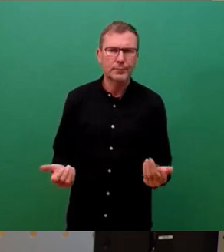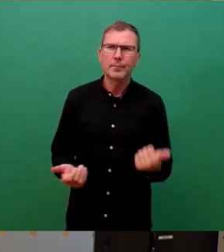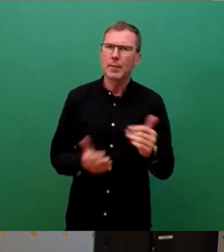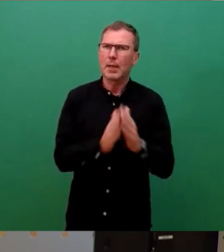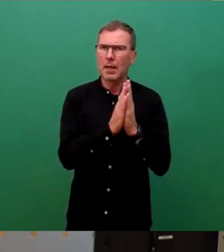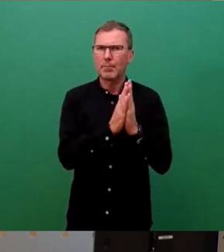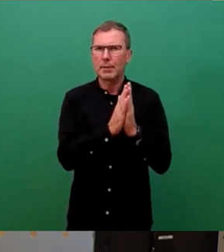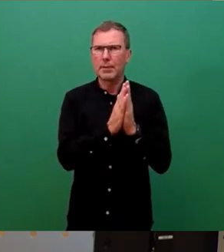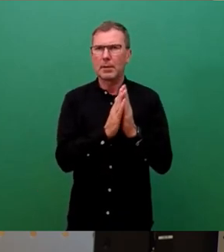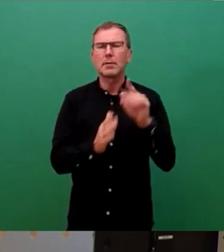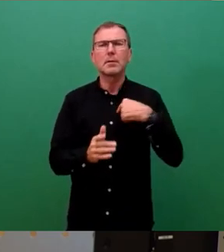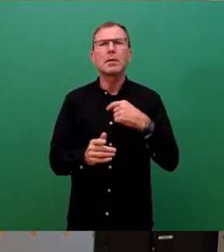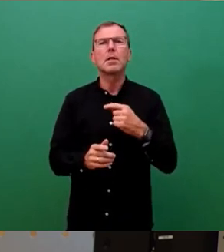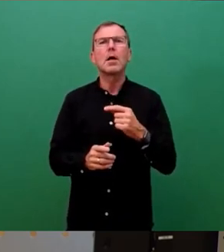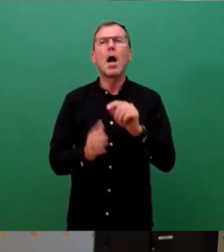dann gerne punktweise Abstimmung.